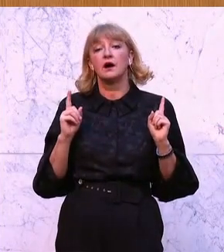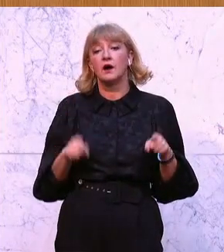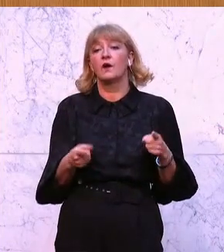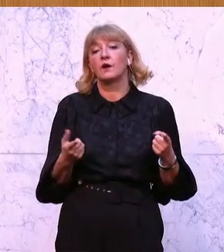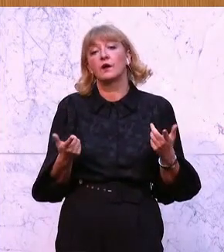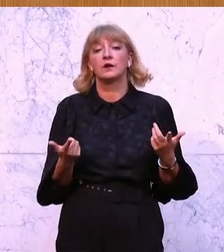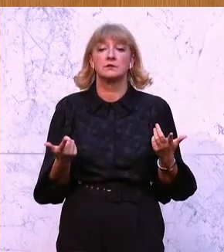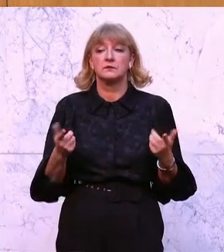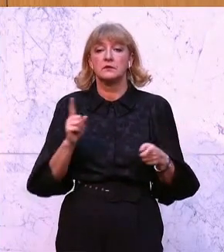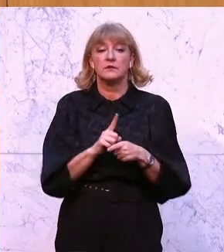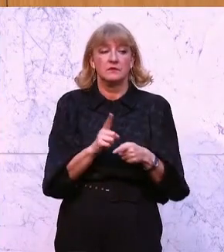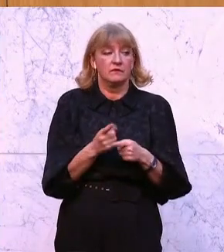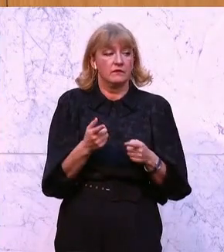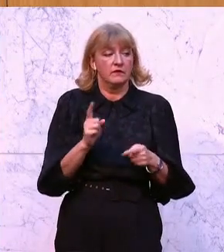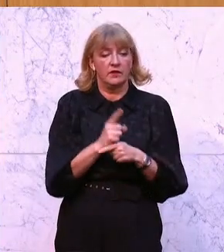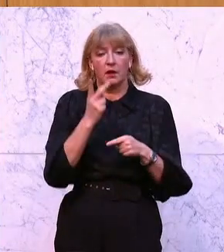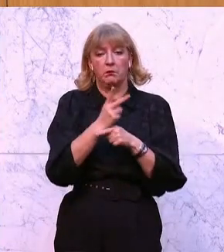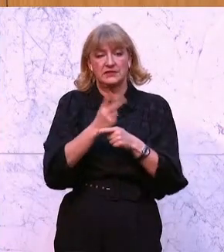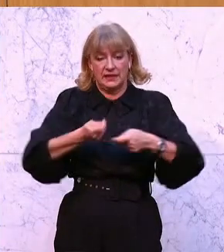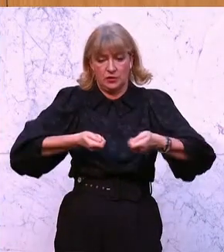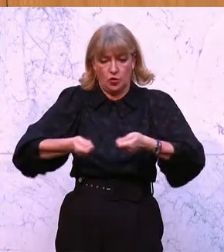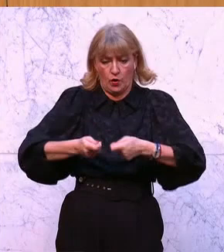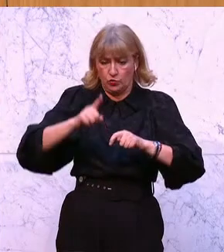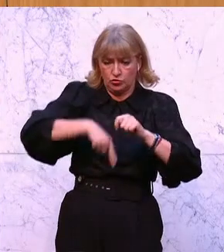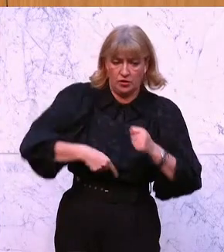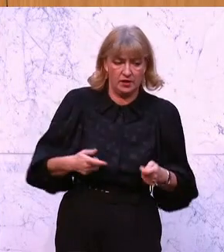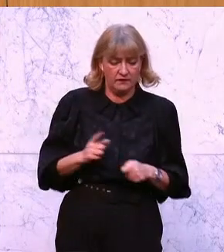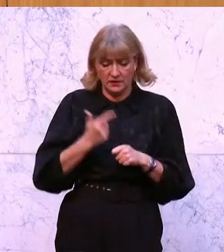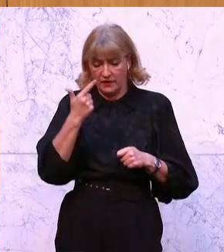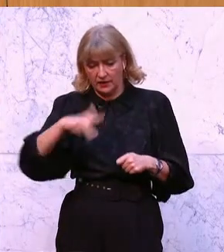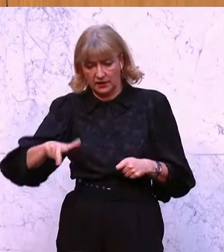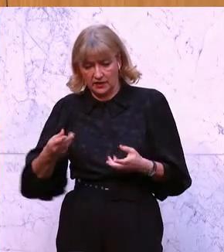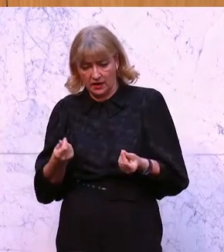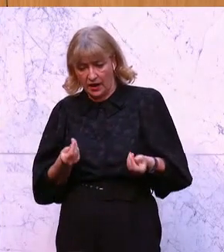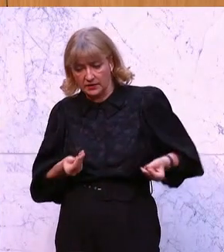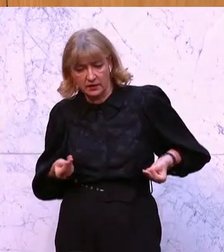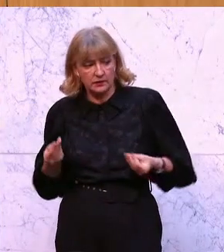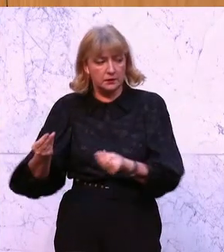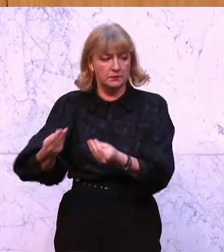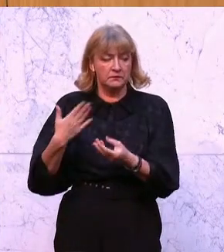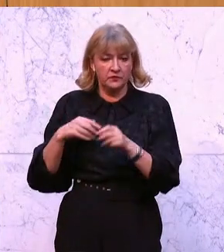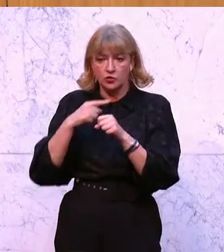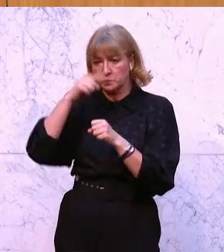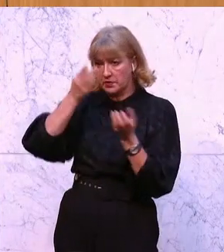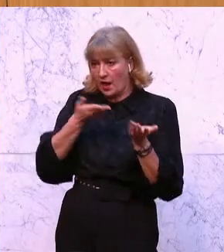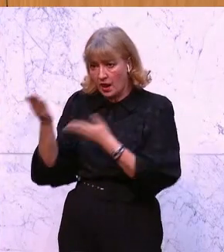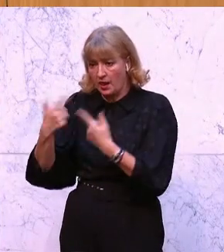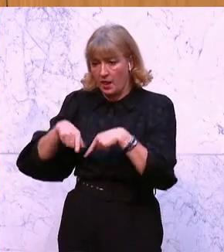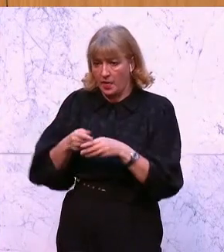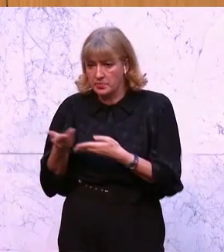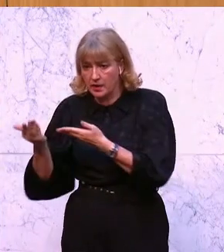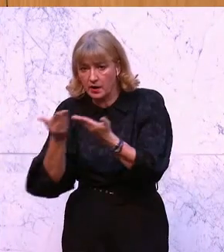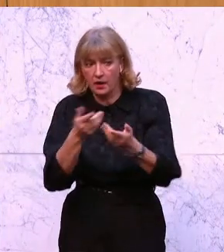ungünstige Patientensteuerung mit ein. Denn zwei Drittel der Gelder gehen wieder an die Spitäler und an die Länder